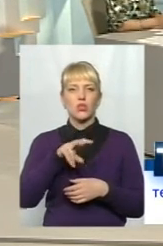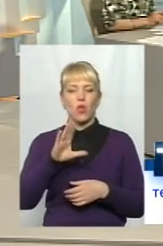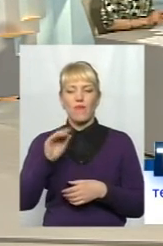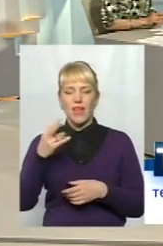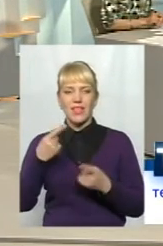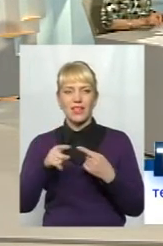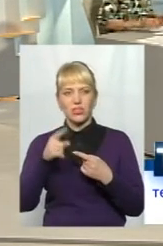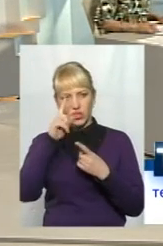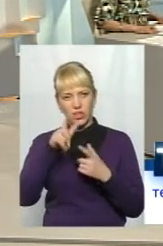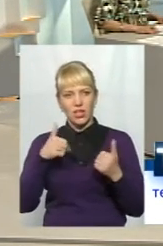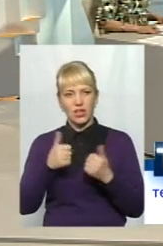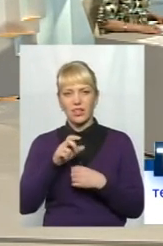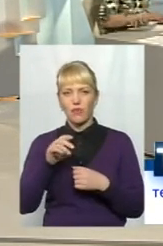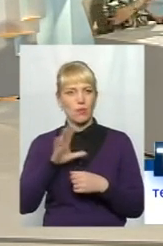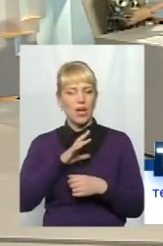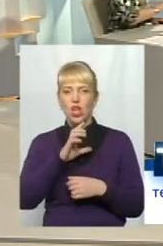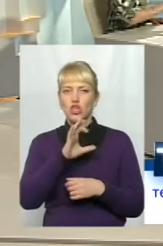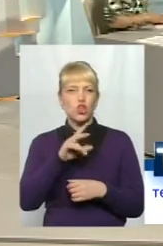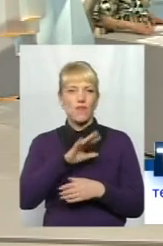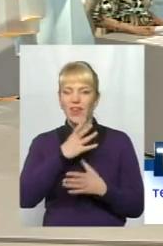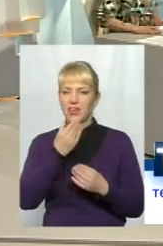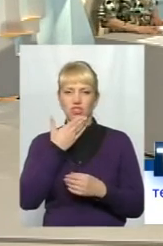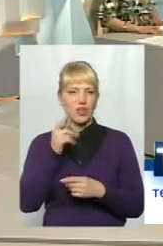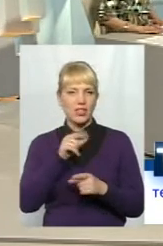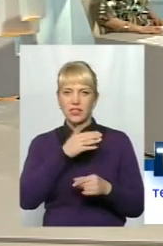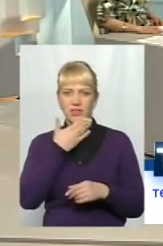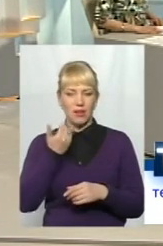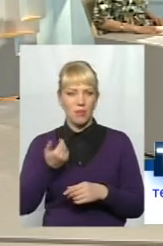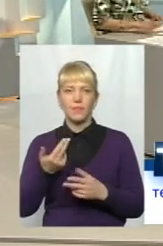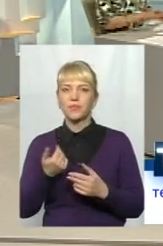Європи. Словенії не були. Ще має бути поїздка, так?